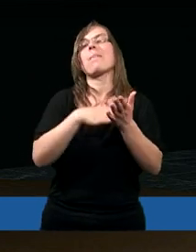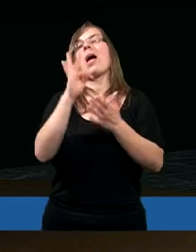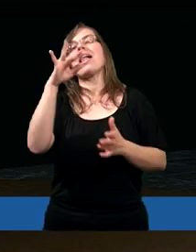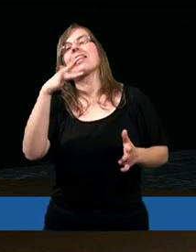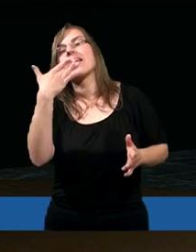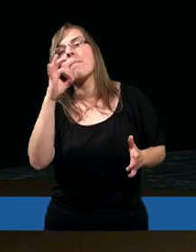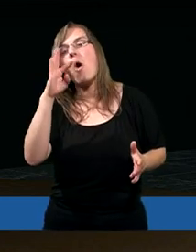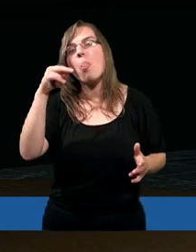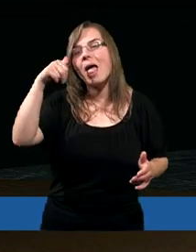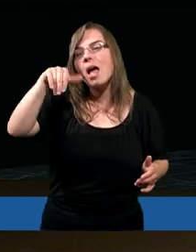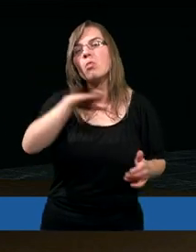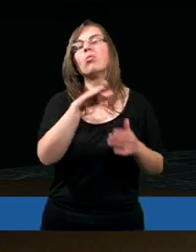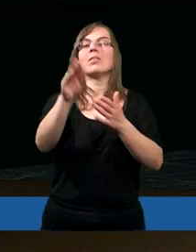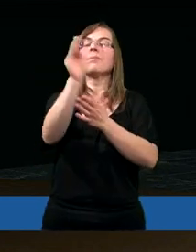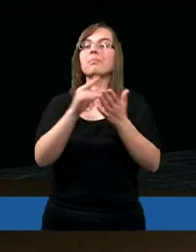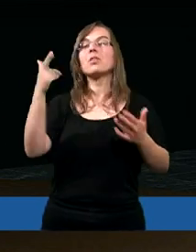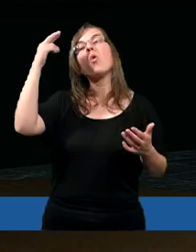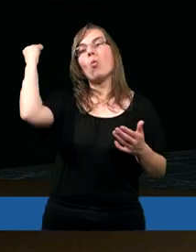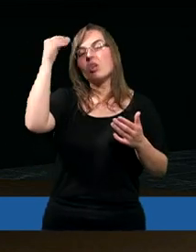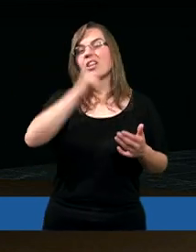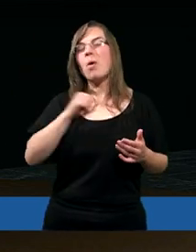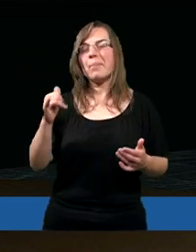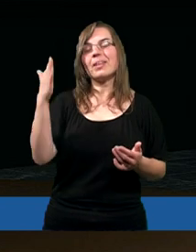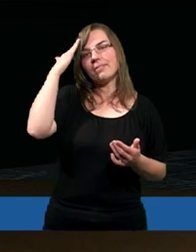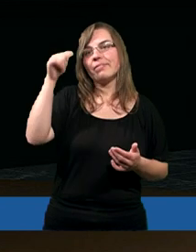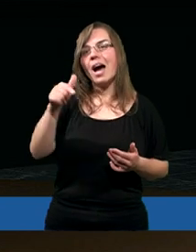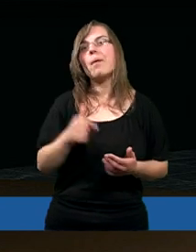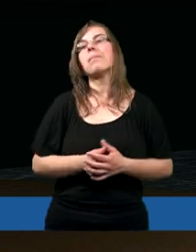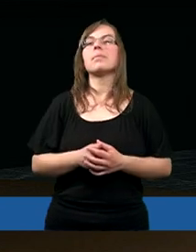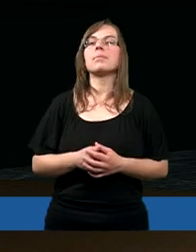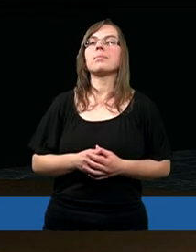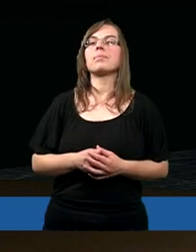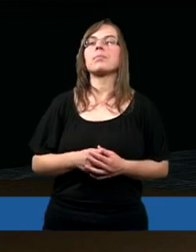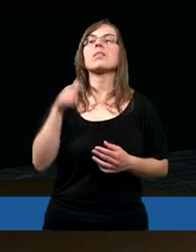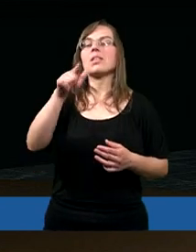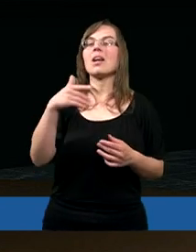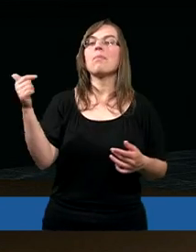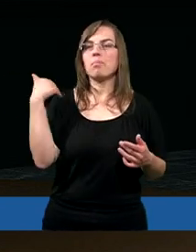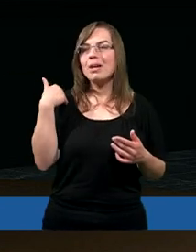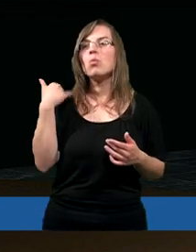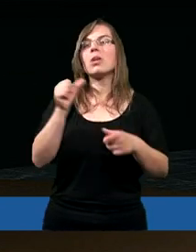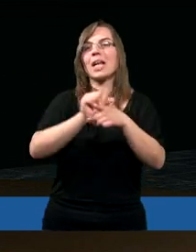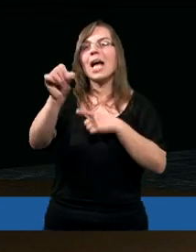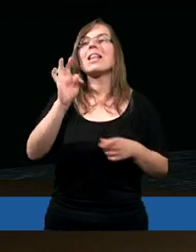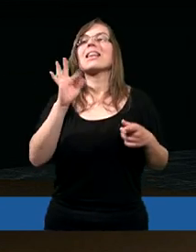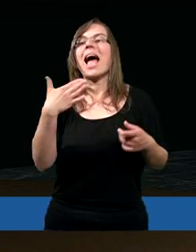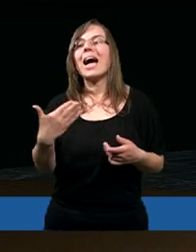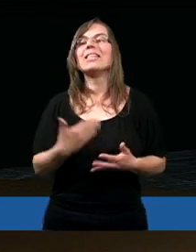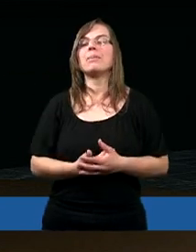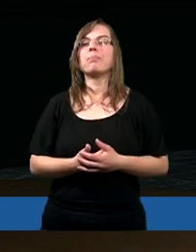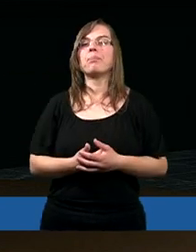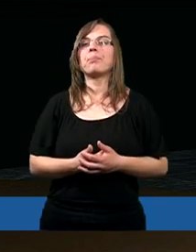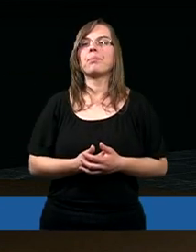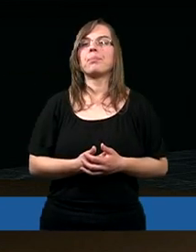Tymoteusza, tego już uczyłem się i ono zawsze było i jest tym, takim